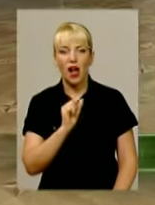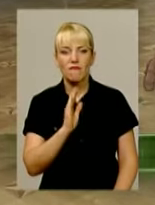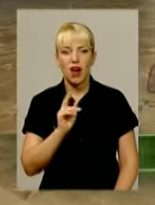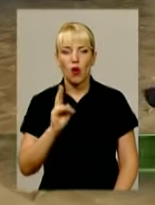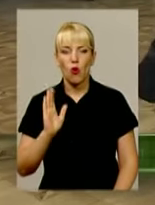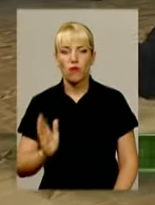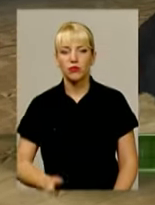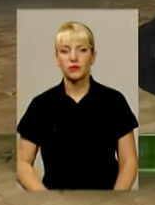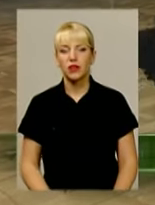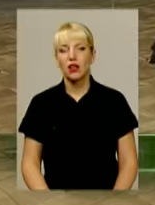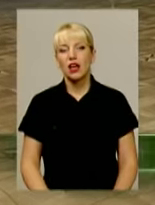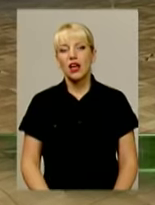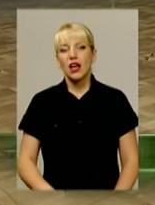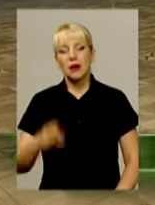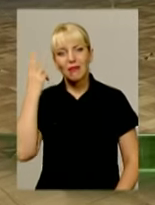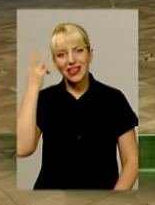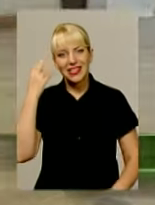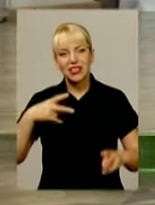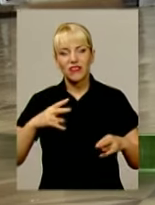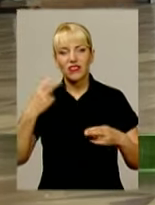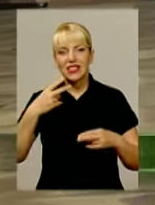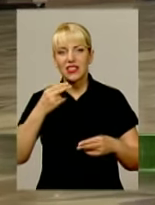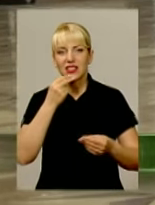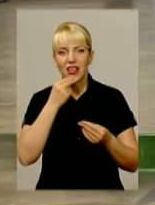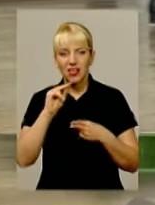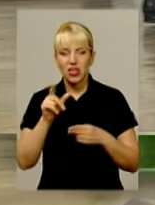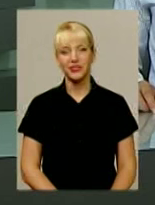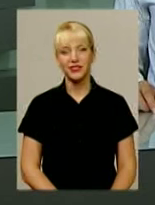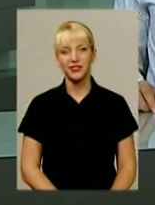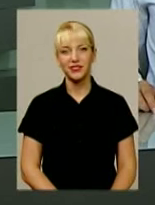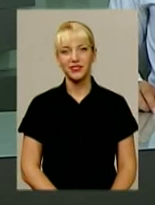Промову тіла. Хмельницькі танцюристи в 20-ці найкращих пар світу.